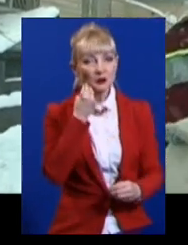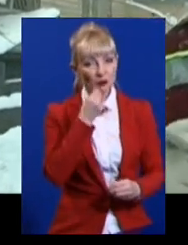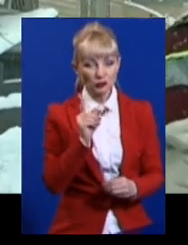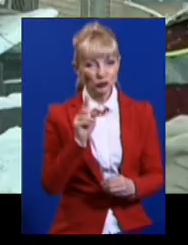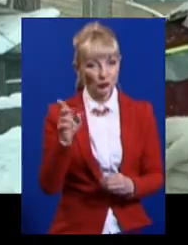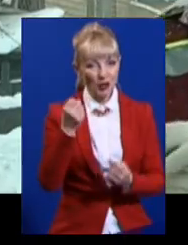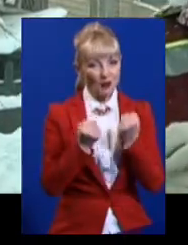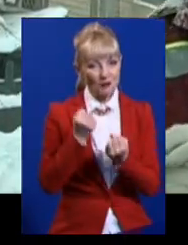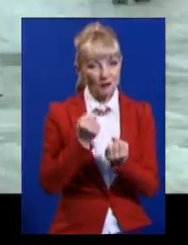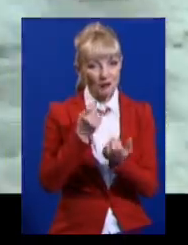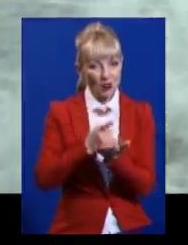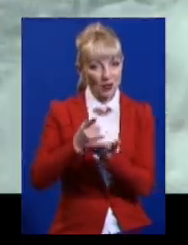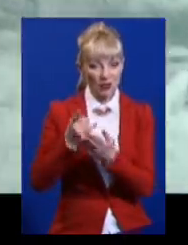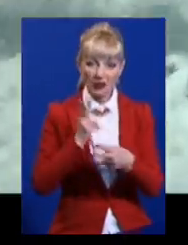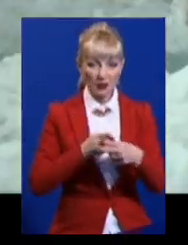заважають.